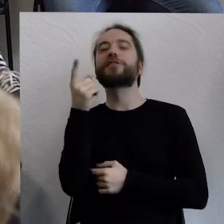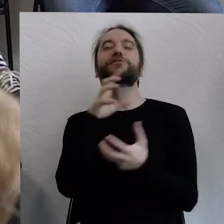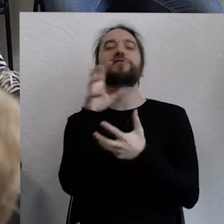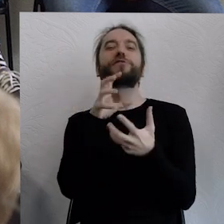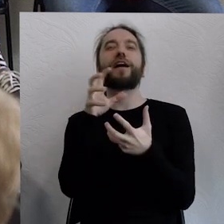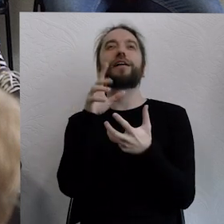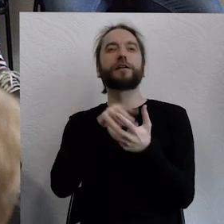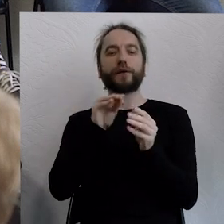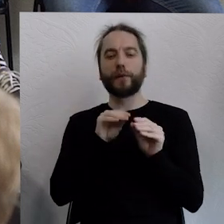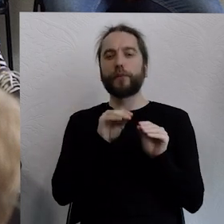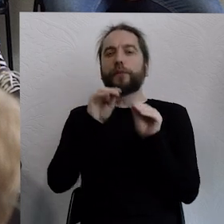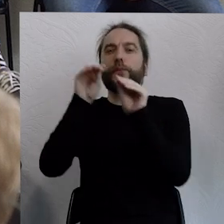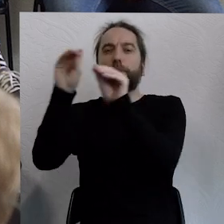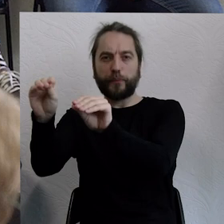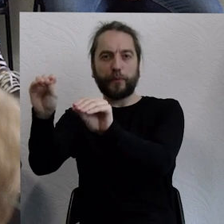w przód?